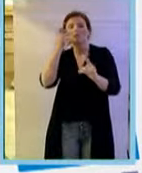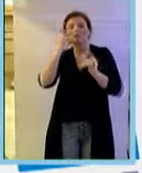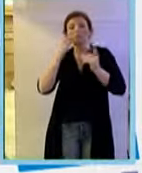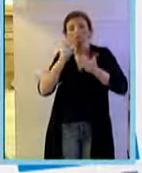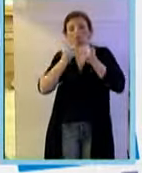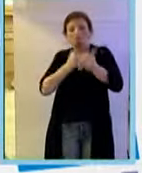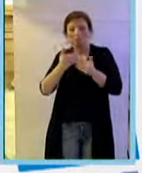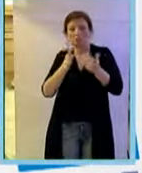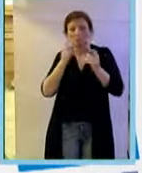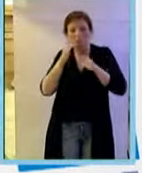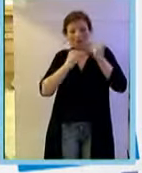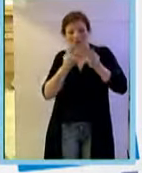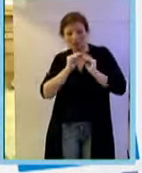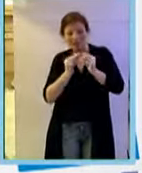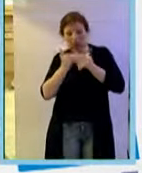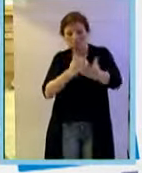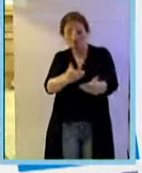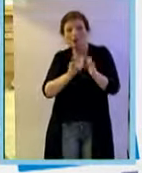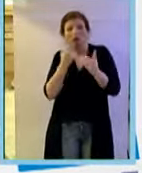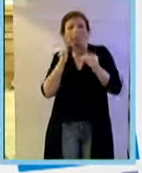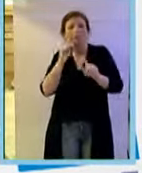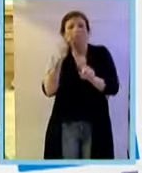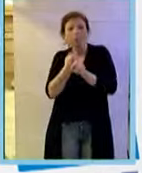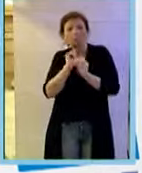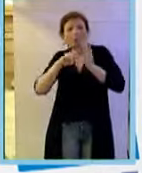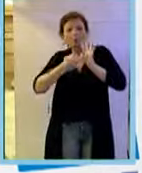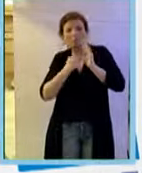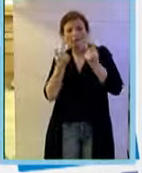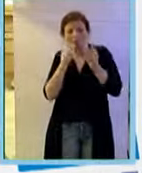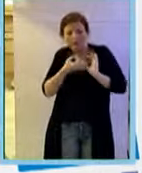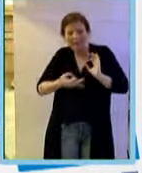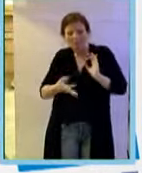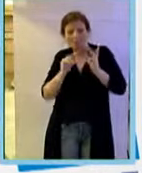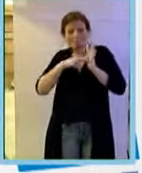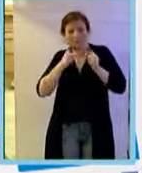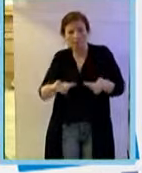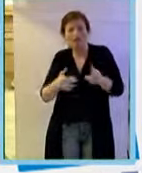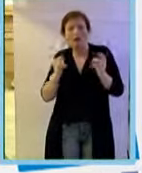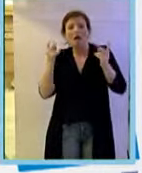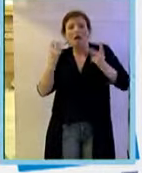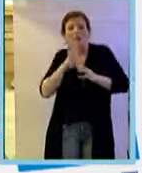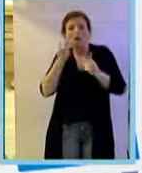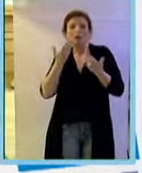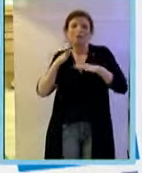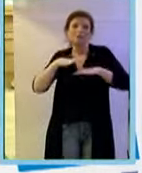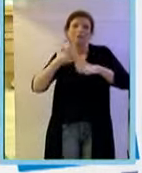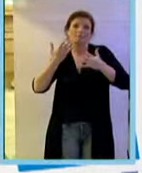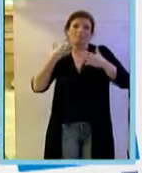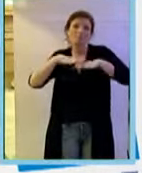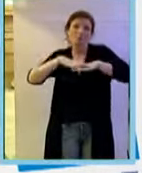avanti una manipolazione, puoi comunque avere dei problemi a livello di embrione. ovviamente la promessa dell